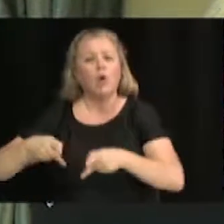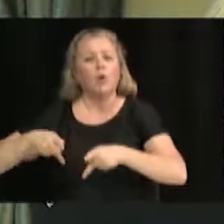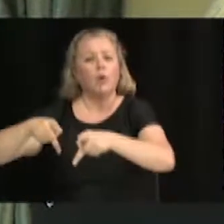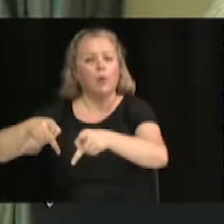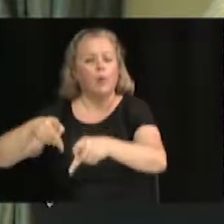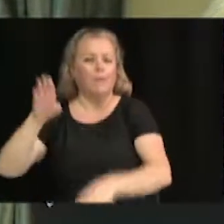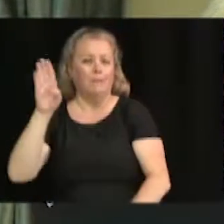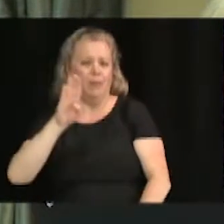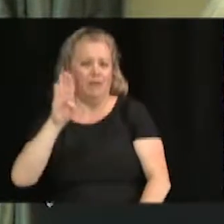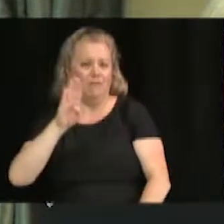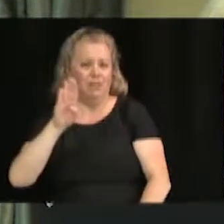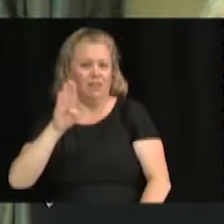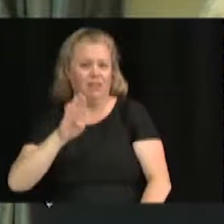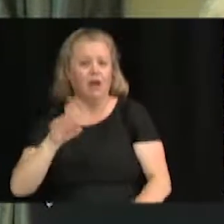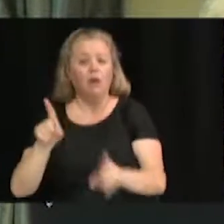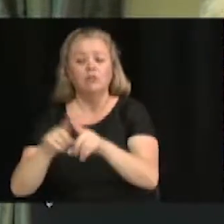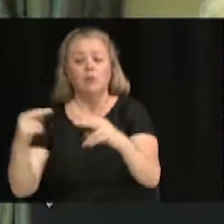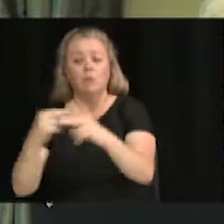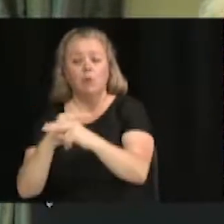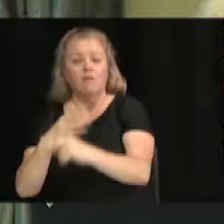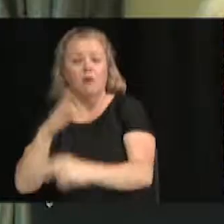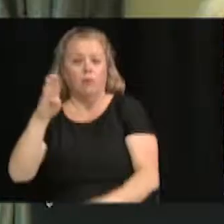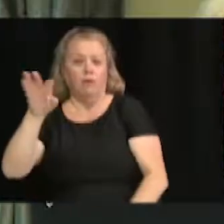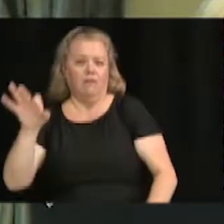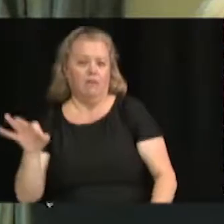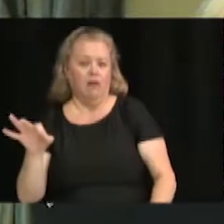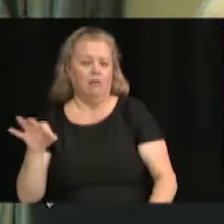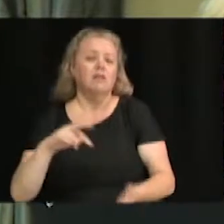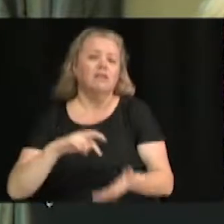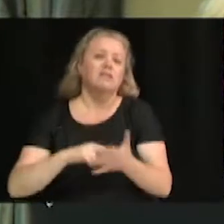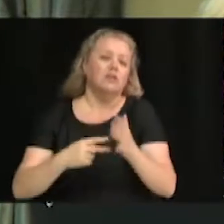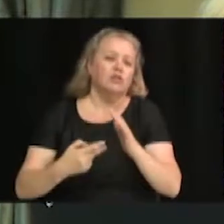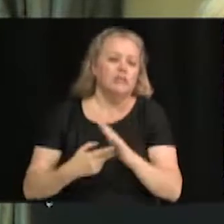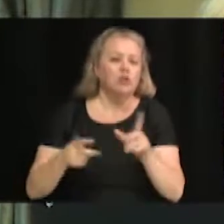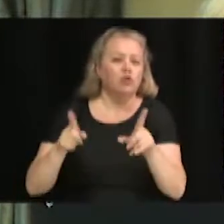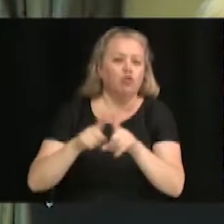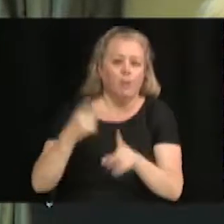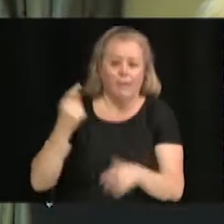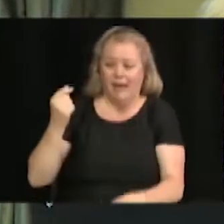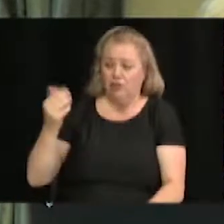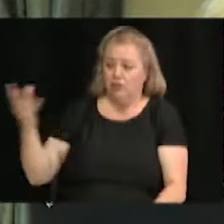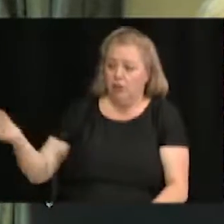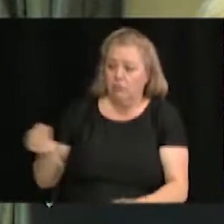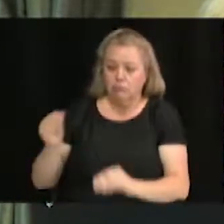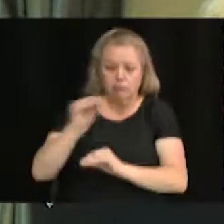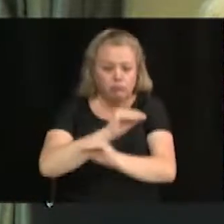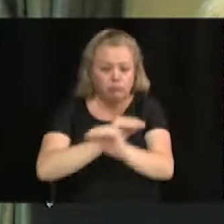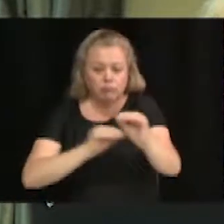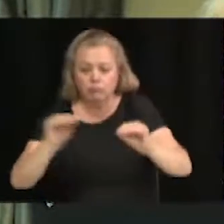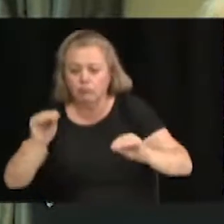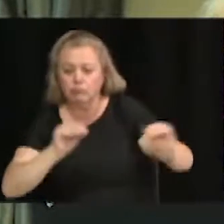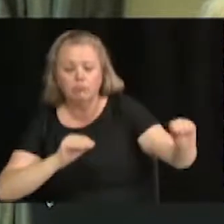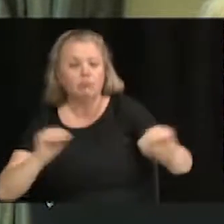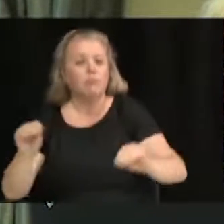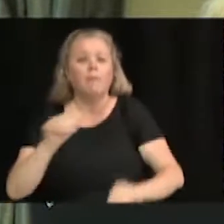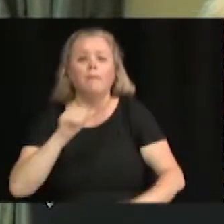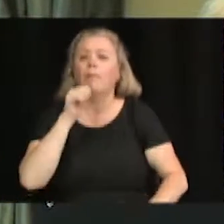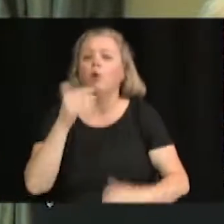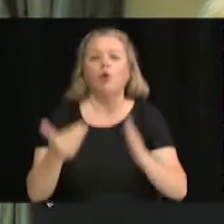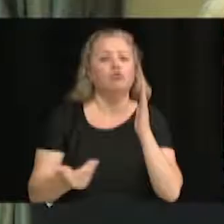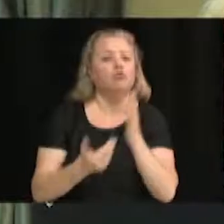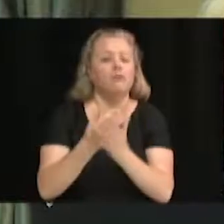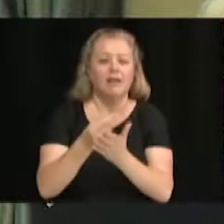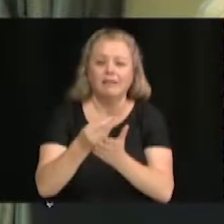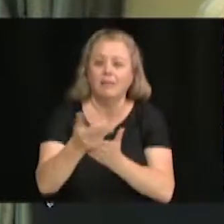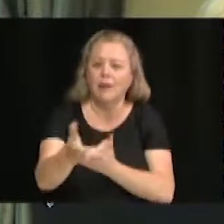boulevard Bois-Franc. Alors, il s'agit de modifier les différentes sources de financement. Ce ne sont pas des nouvelles dépenses. Ce sont tout simplement des endroits où on va